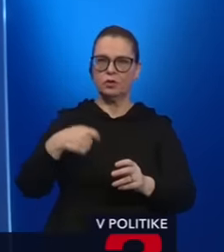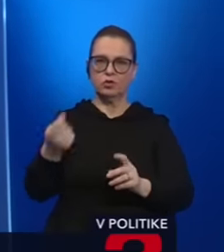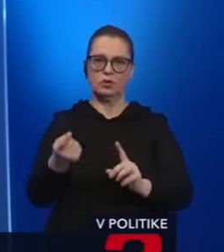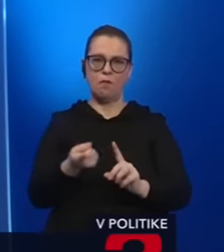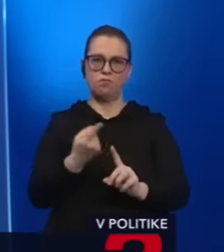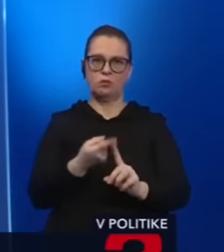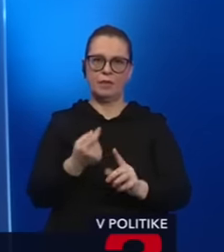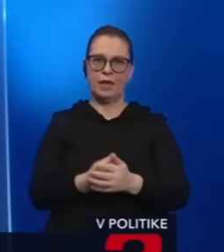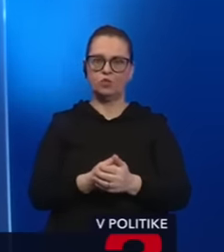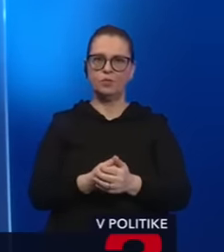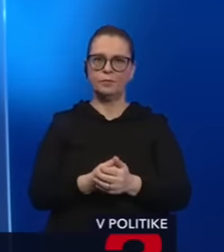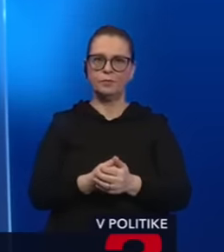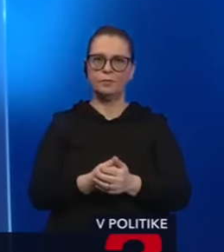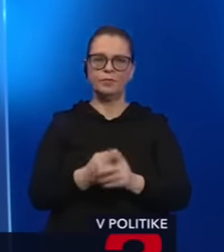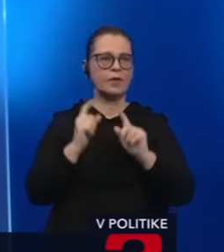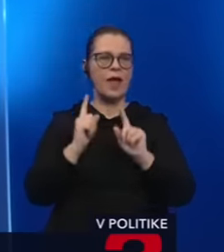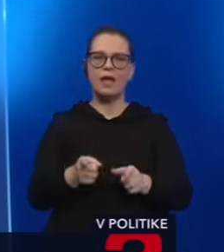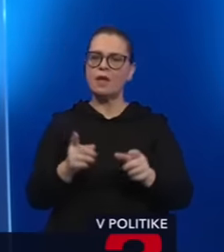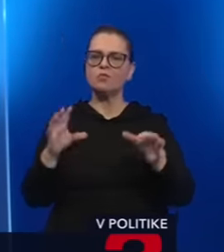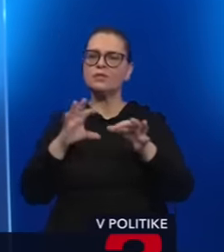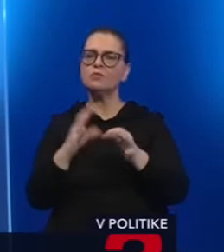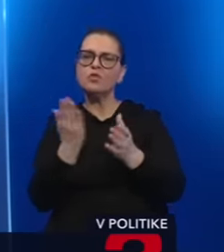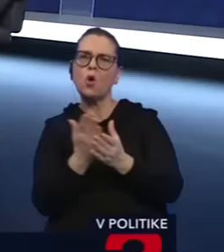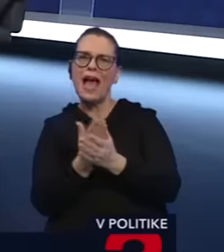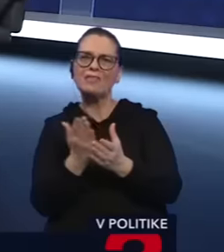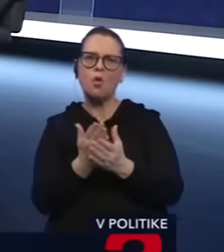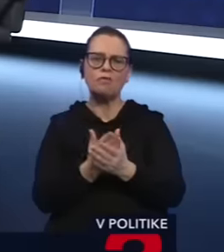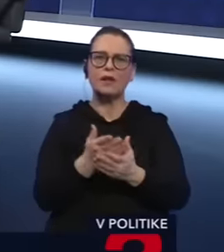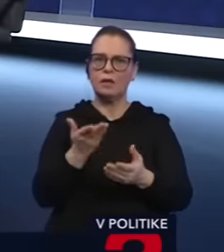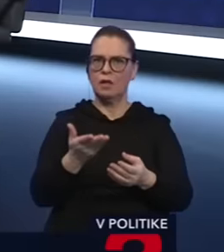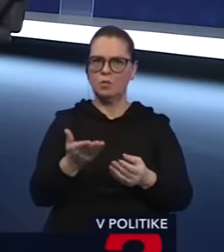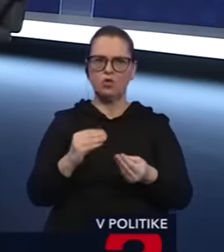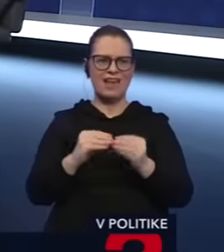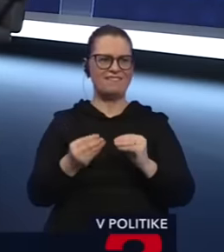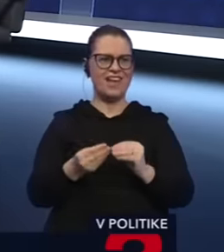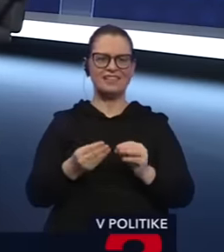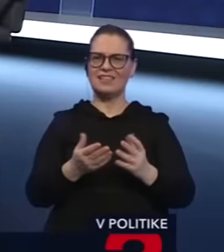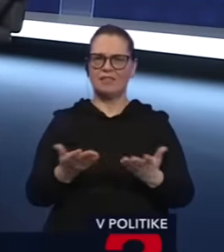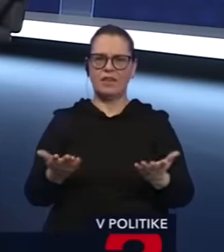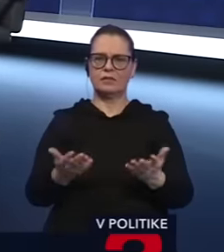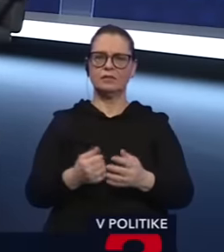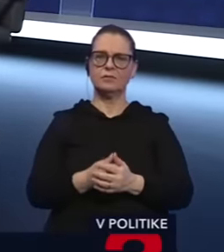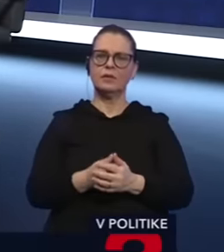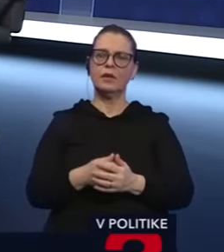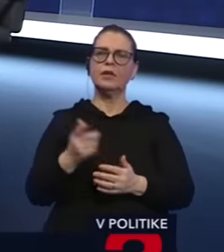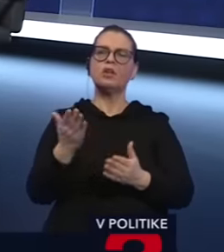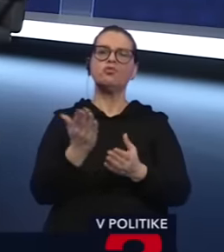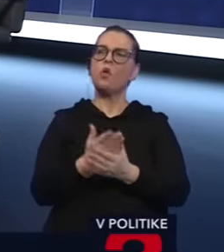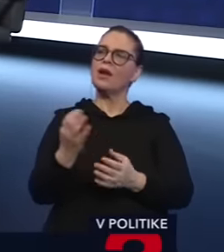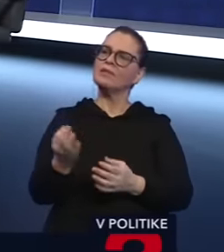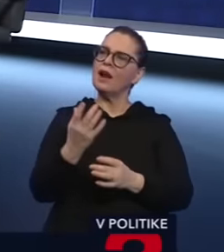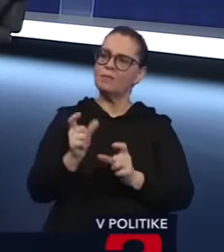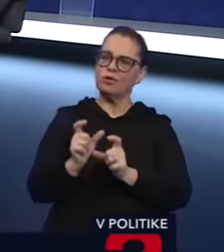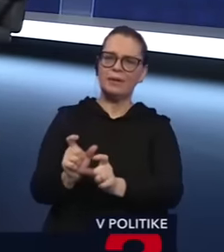a nebudeme musieť zápajať všetky tie dokazovania, pretože to je vec na vec. To nie je jednoduché, že naozaj má dôkazy. lepšie niekoho